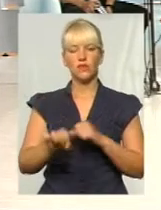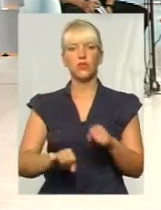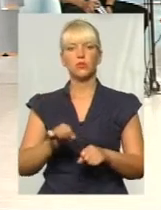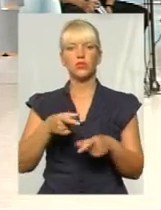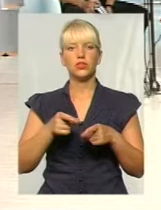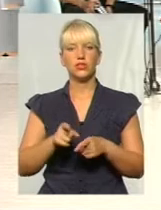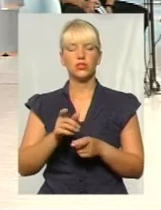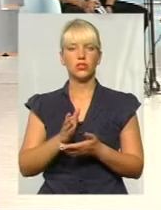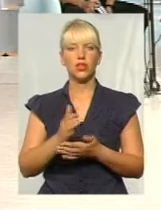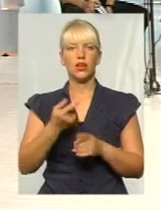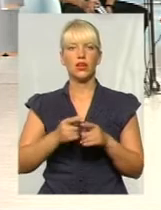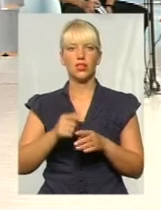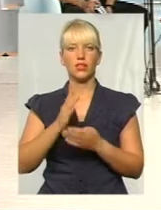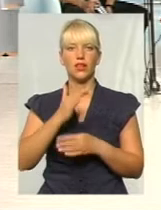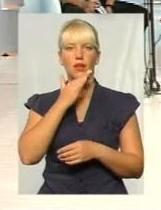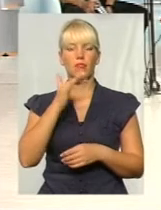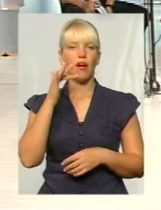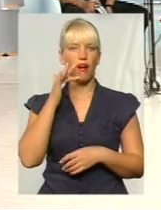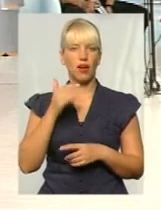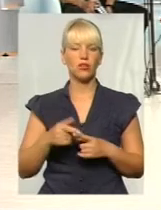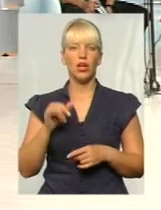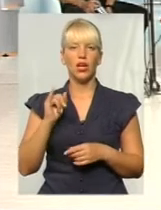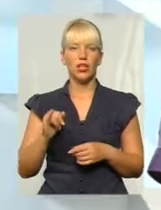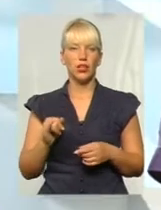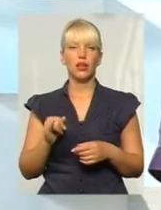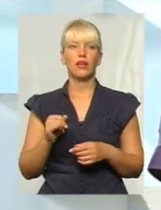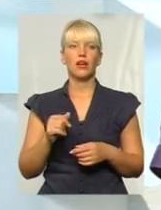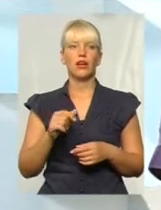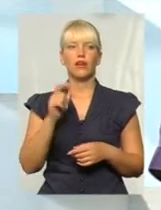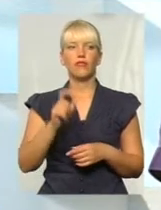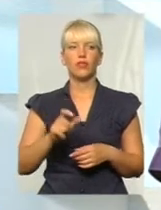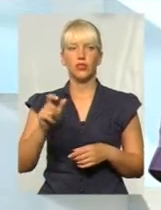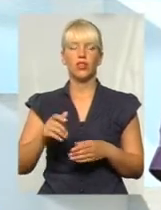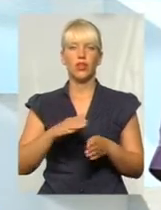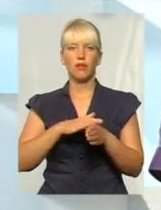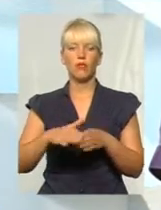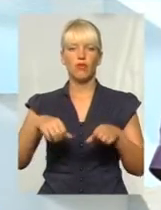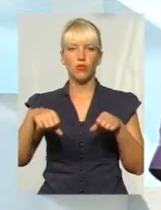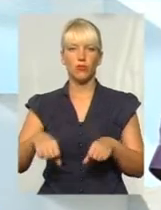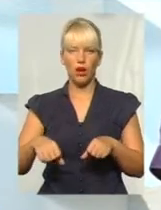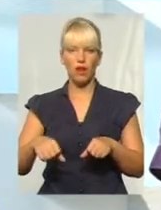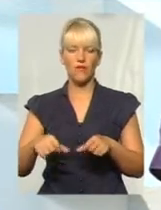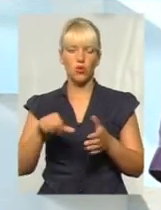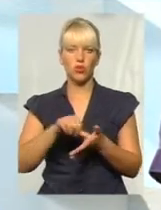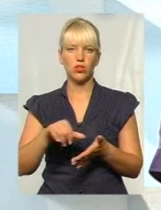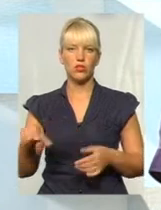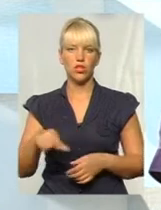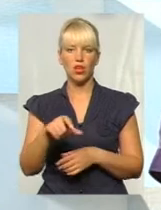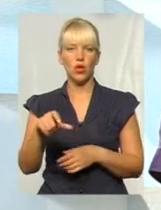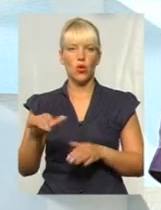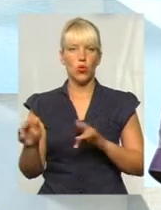дійсно є, їх багато, і вони повноправлені учасниками руху на дорозі.